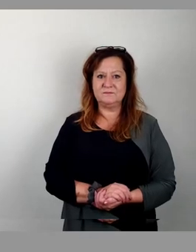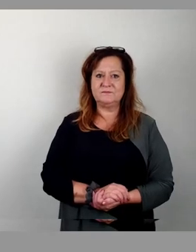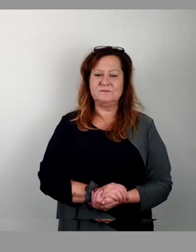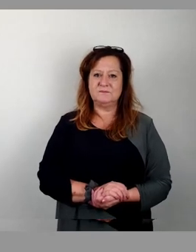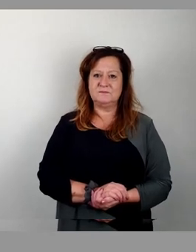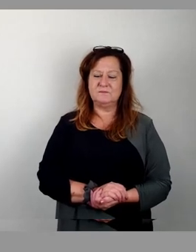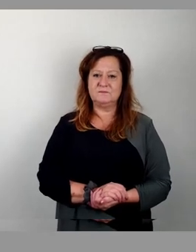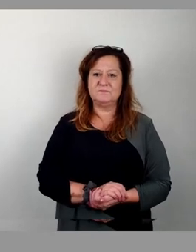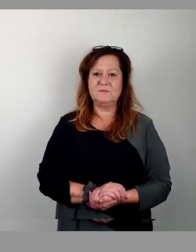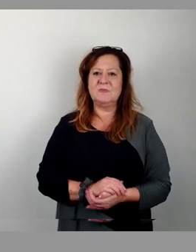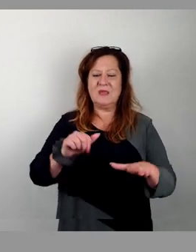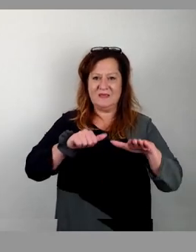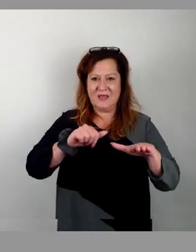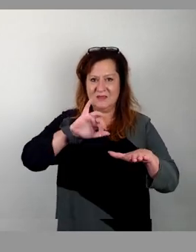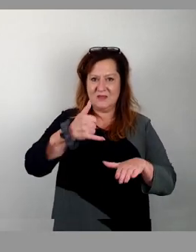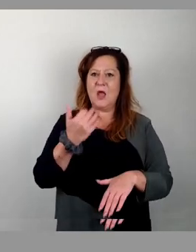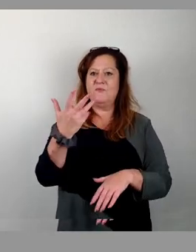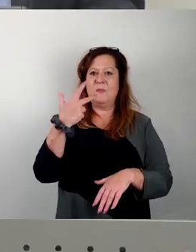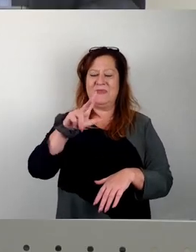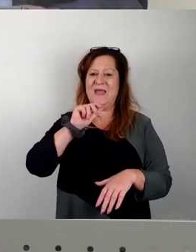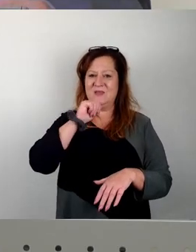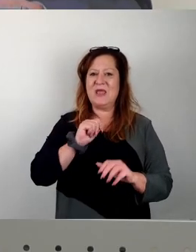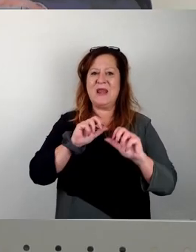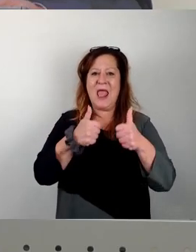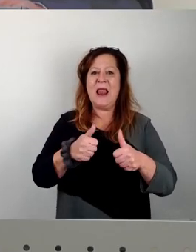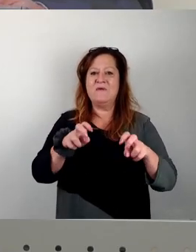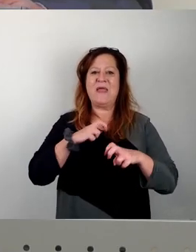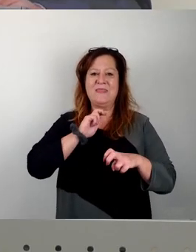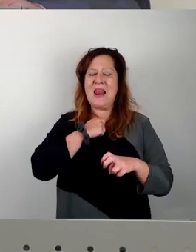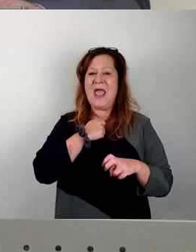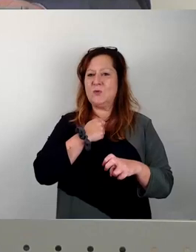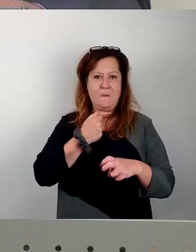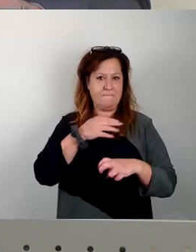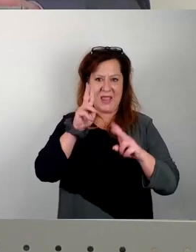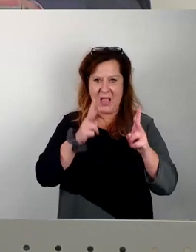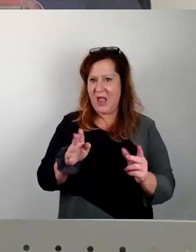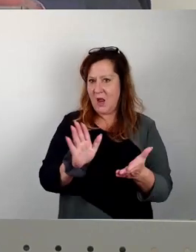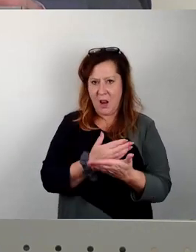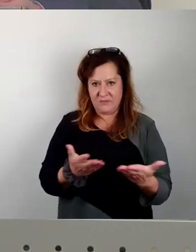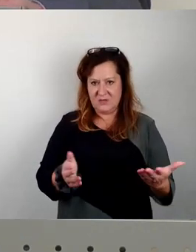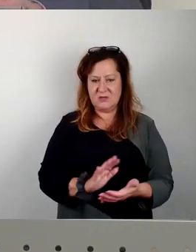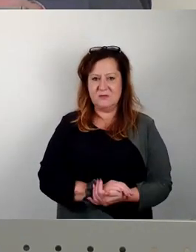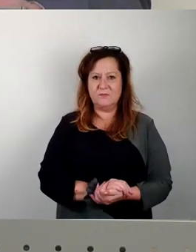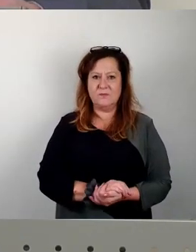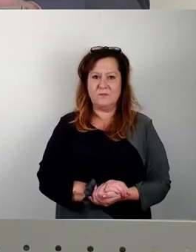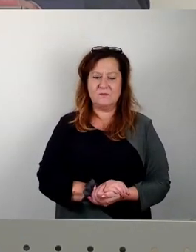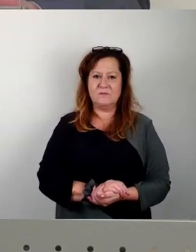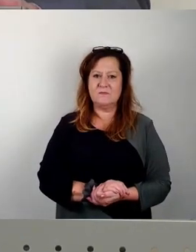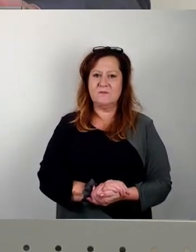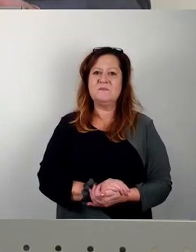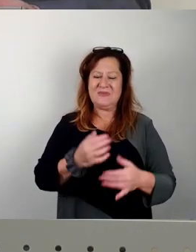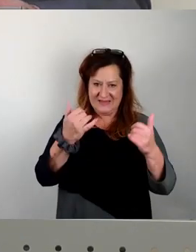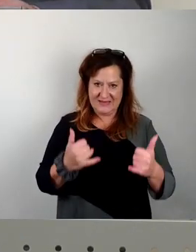Mit 16 Ja, 35 Nein, 11 Enthaltungen. Keine Mehrheit bekommen. Dann stelle ich hier die